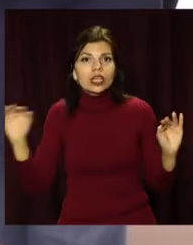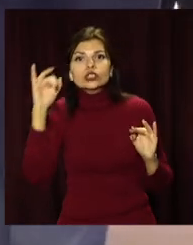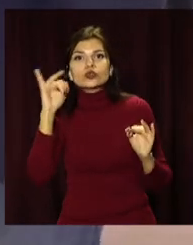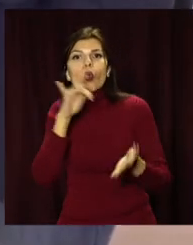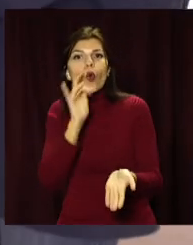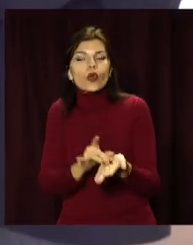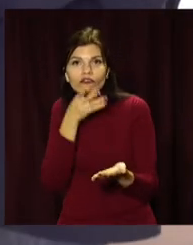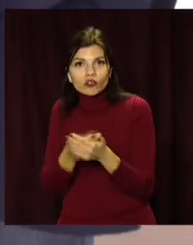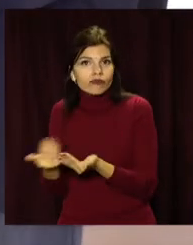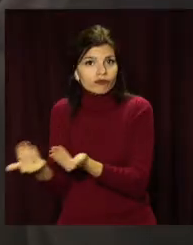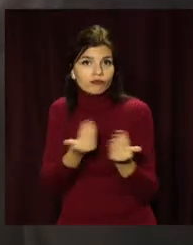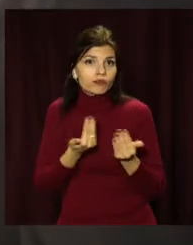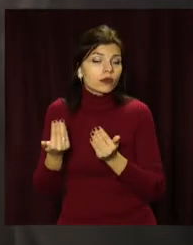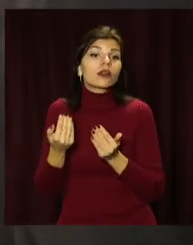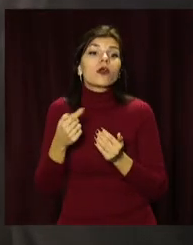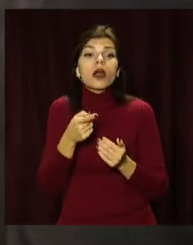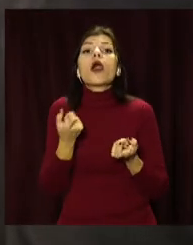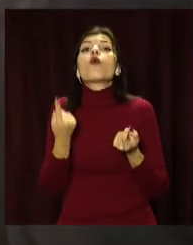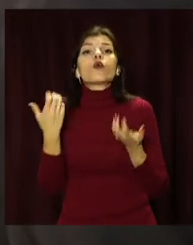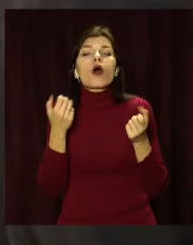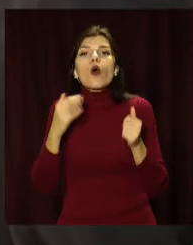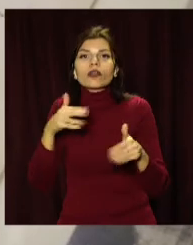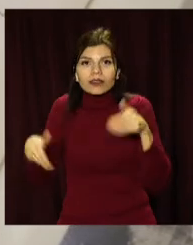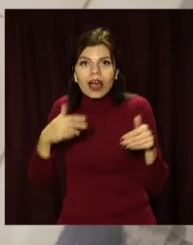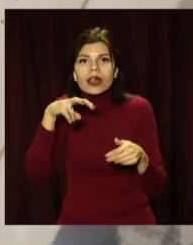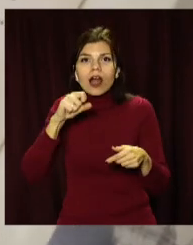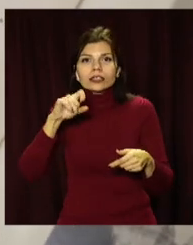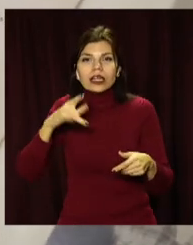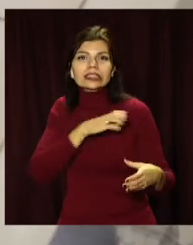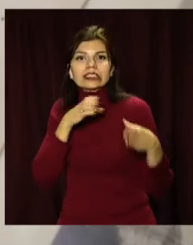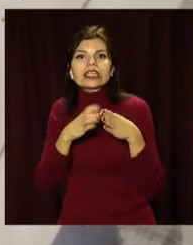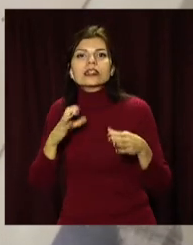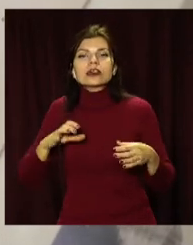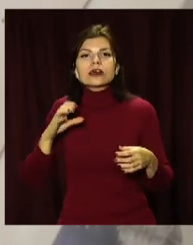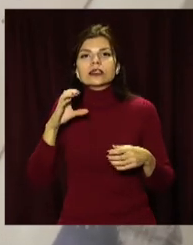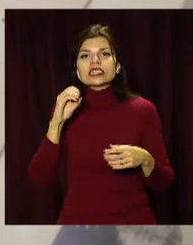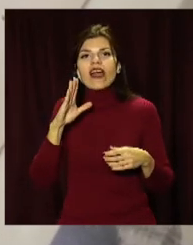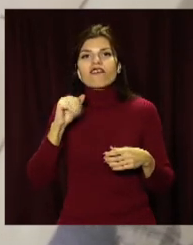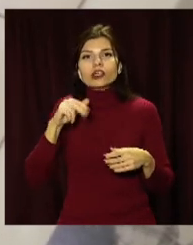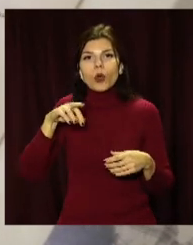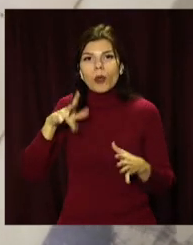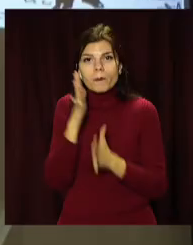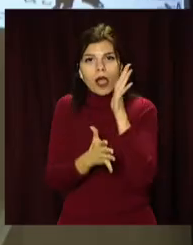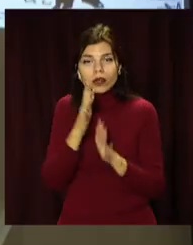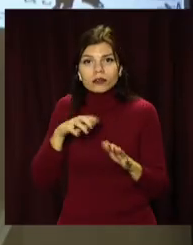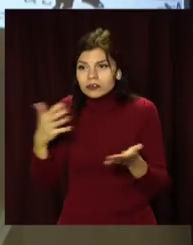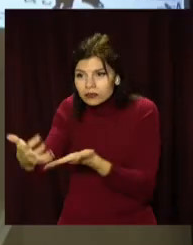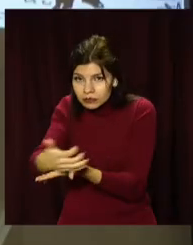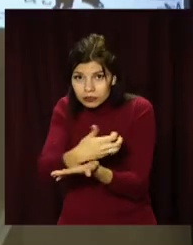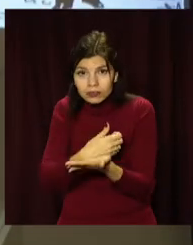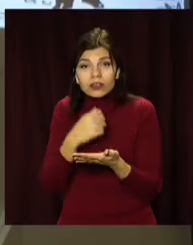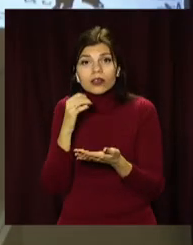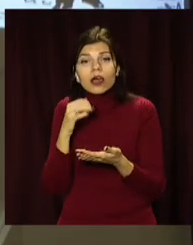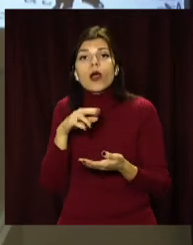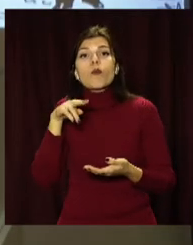історією міста. Частину артефактів отримали під час розкопу Клазарівської церкви у Севастопольському парку. Це, зокрема, і речі, пов'язані з